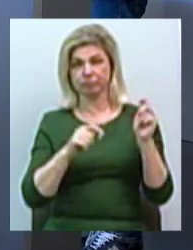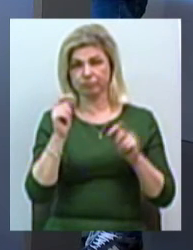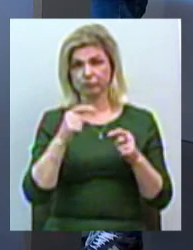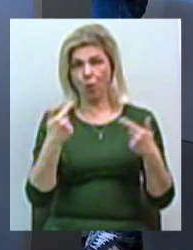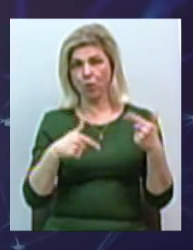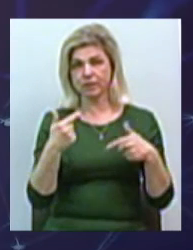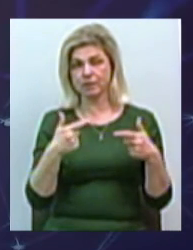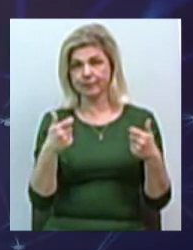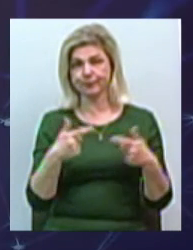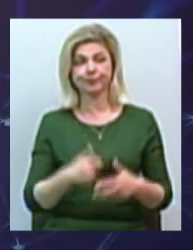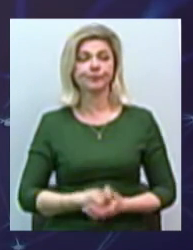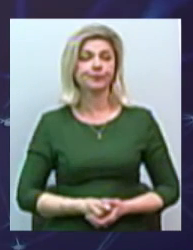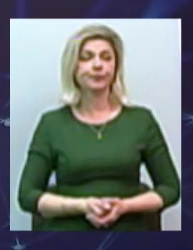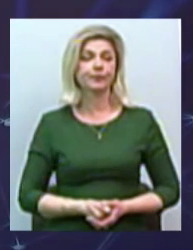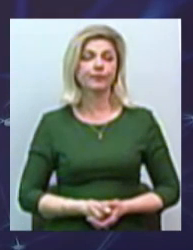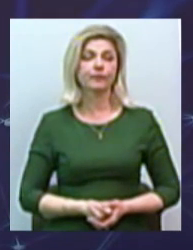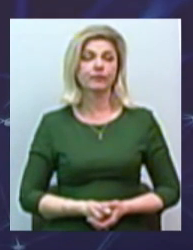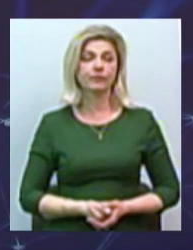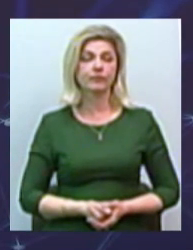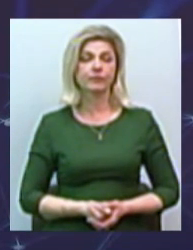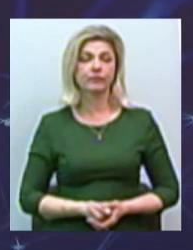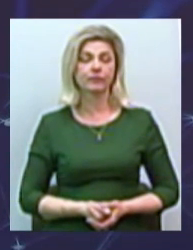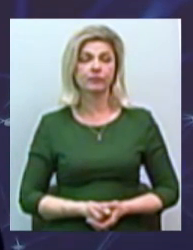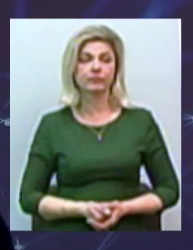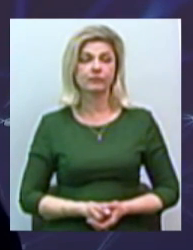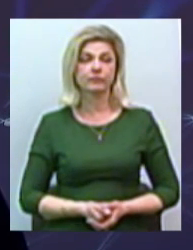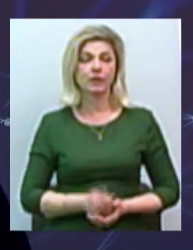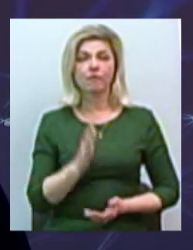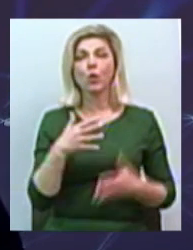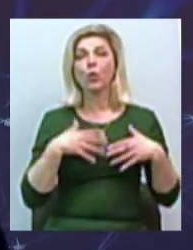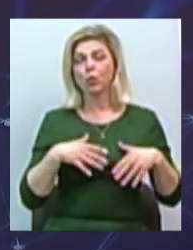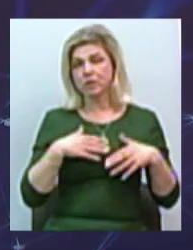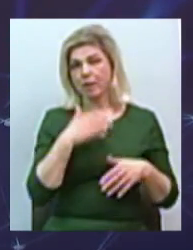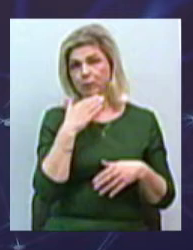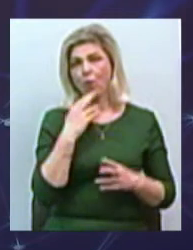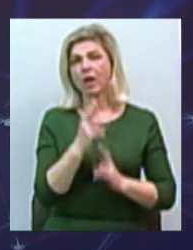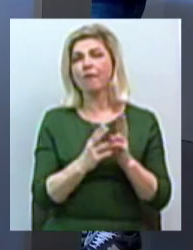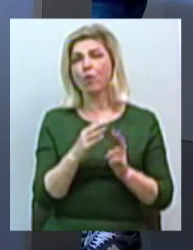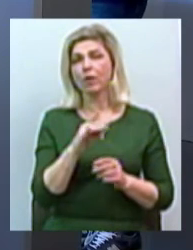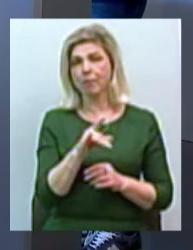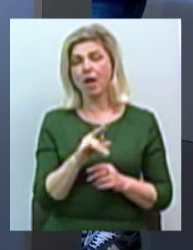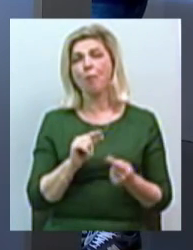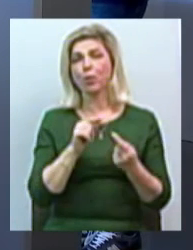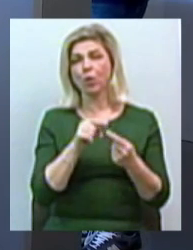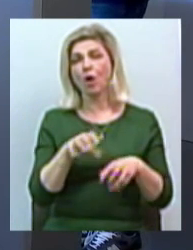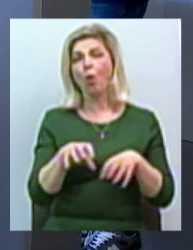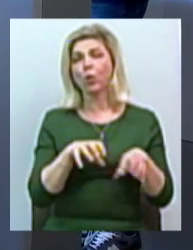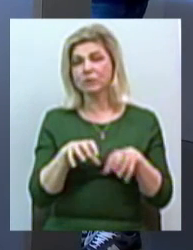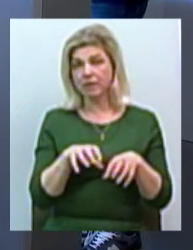Ну все ж таки, в другій половині 2000-х серйозні реформи відбулись у Грузії, в тому числі антикорупційні, можливо, і це допомогло? Безусловно.